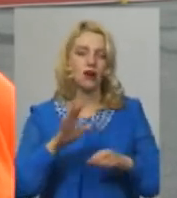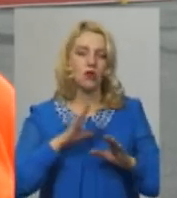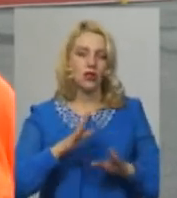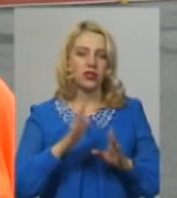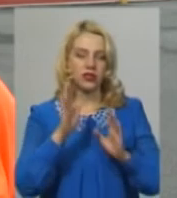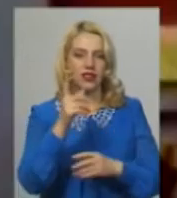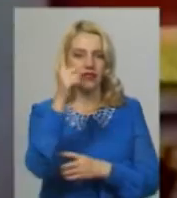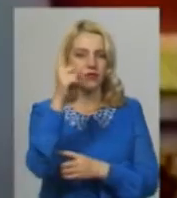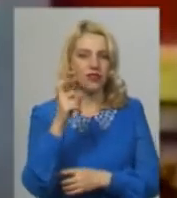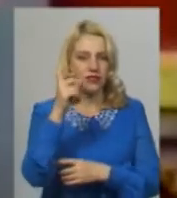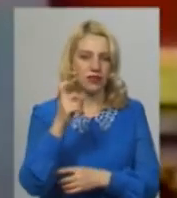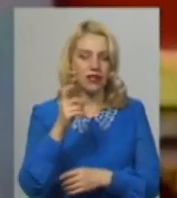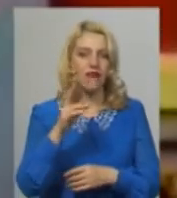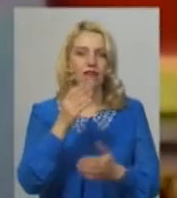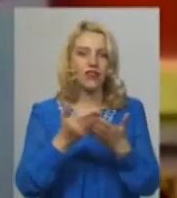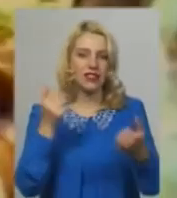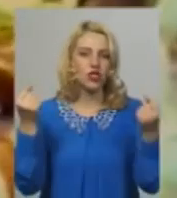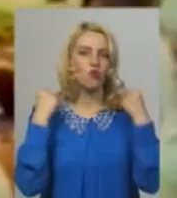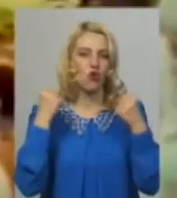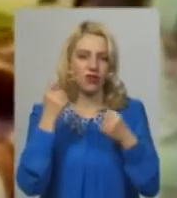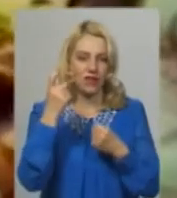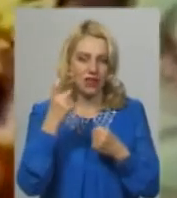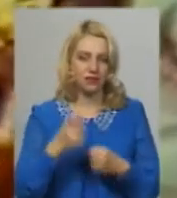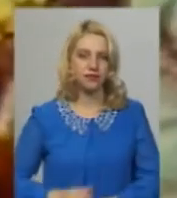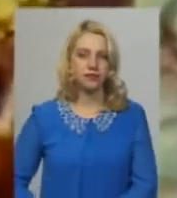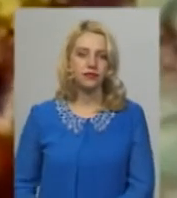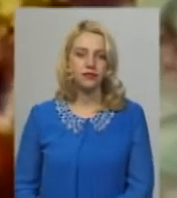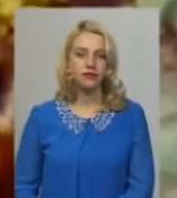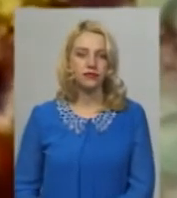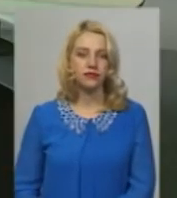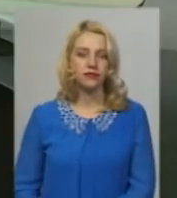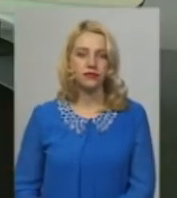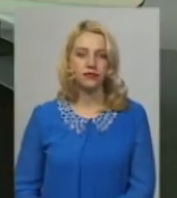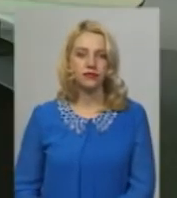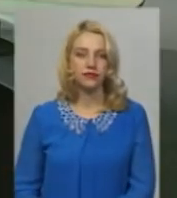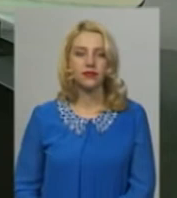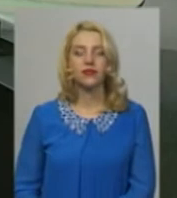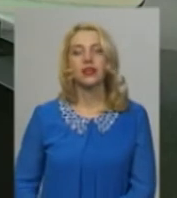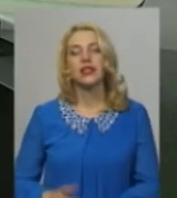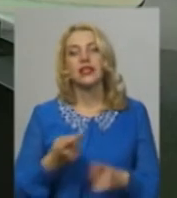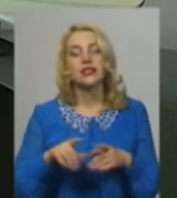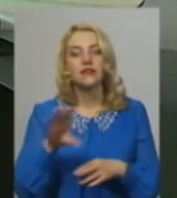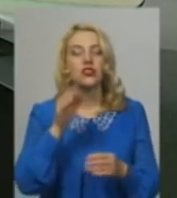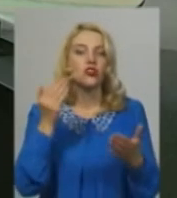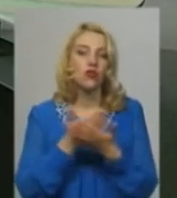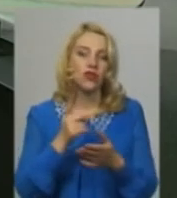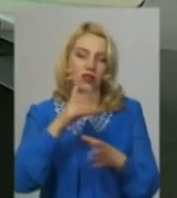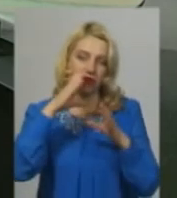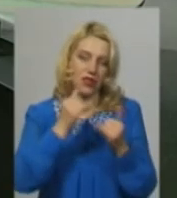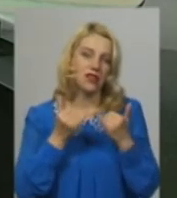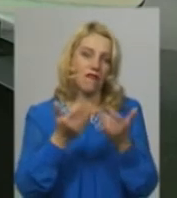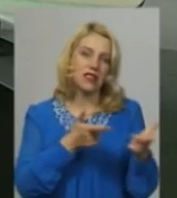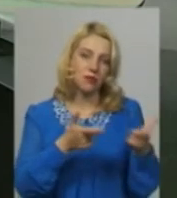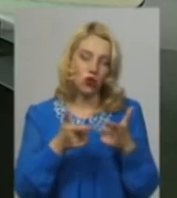стартових пістолетів. Андрій Гуменний, Юрій Чорний, Новини на Суспільному, Хмельницький. Це всі новини, які ми встигли для вас